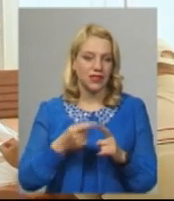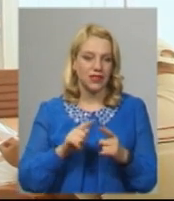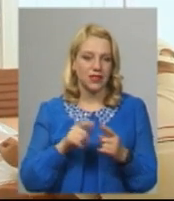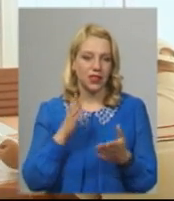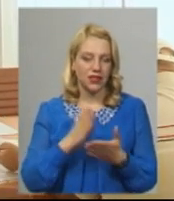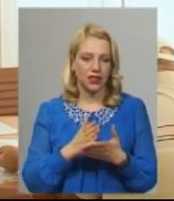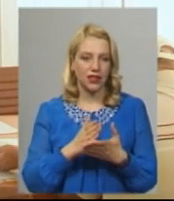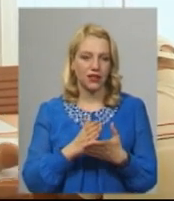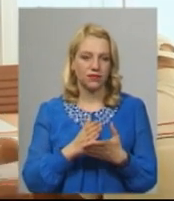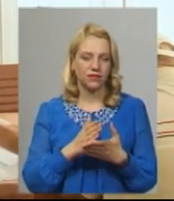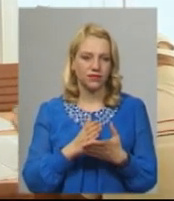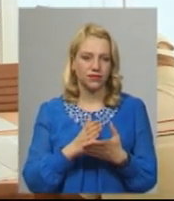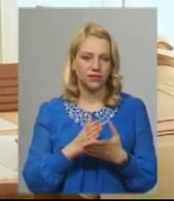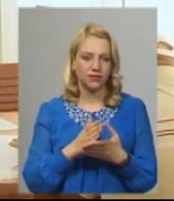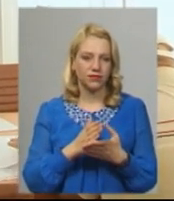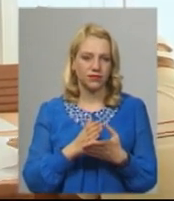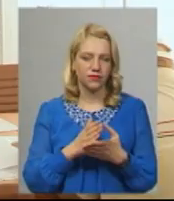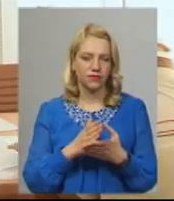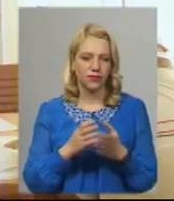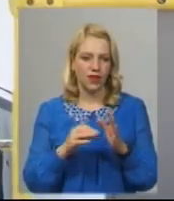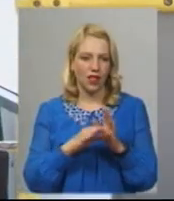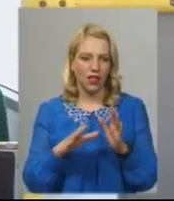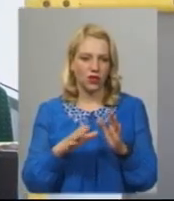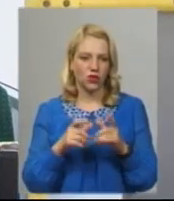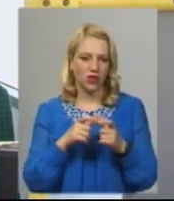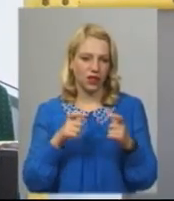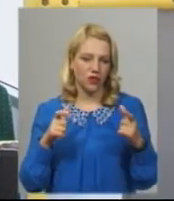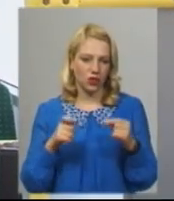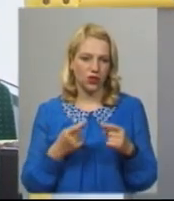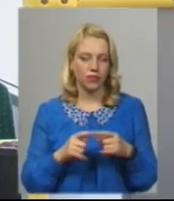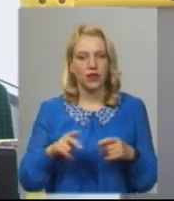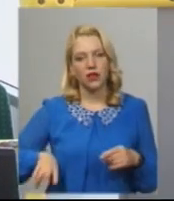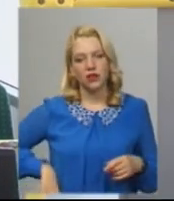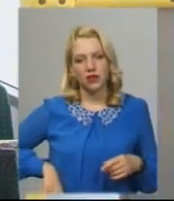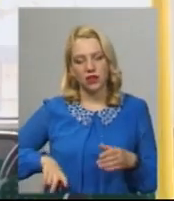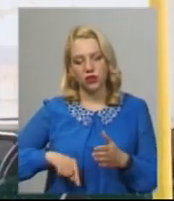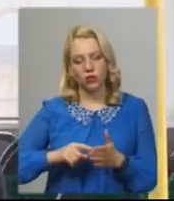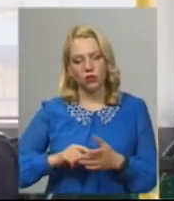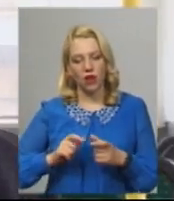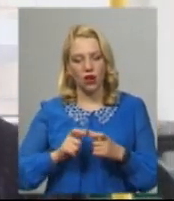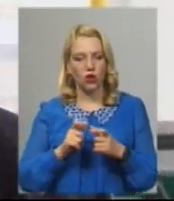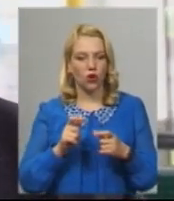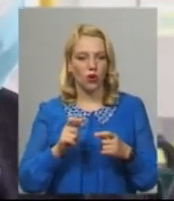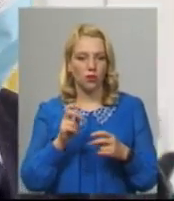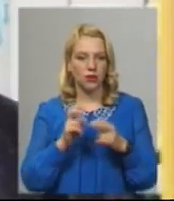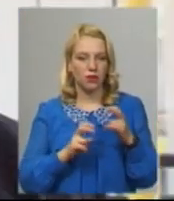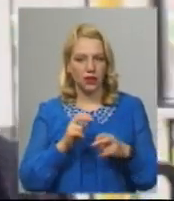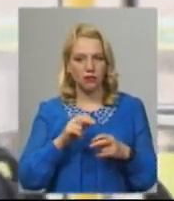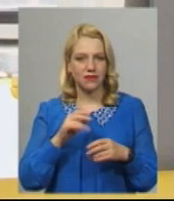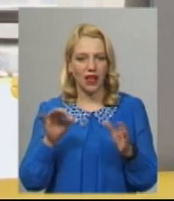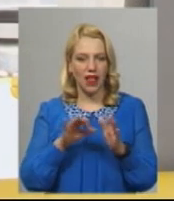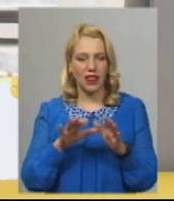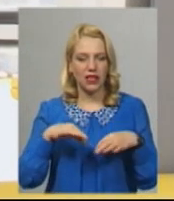безтерміновий електронний квиток Директор комунального підприємства «Електротранс» Віктор Паламарчук каже, на